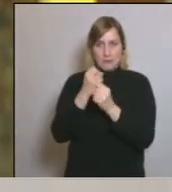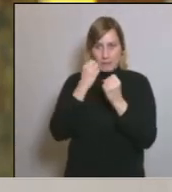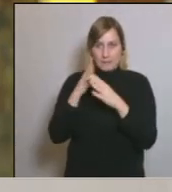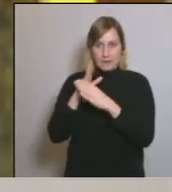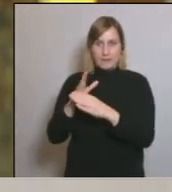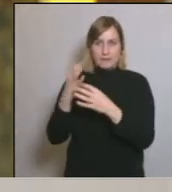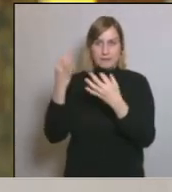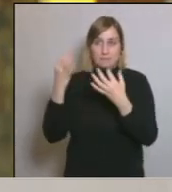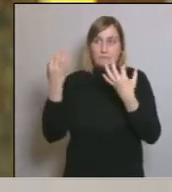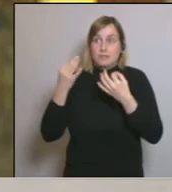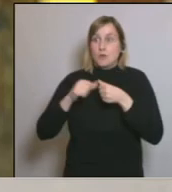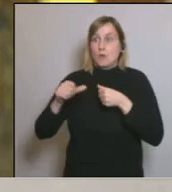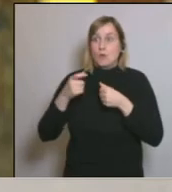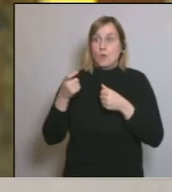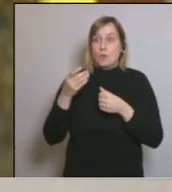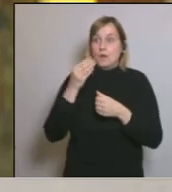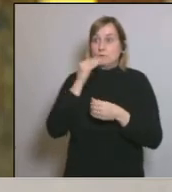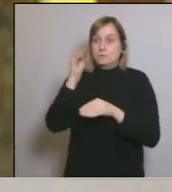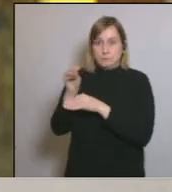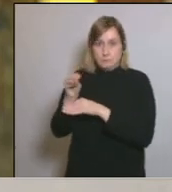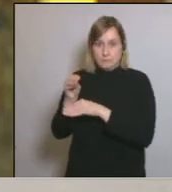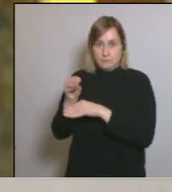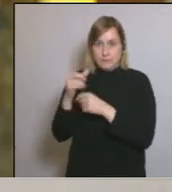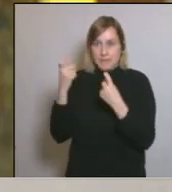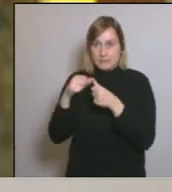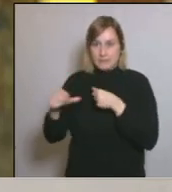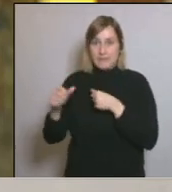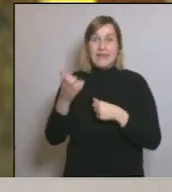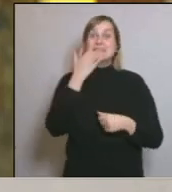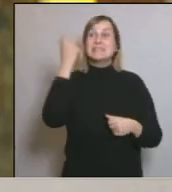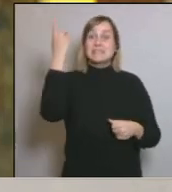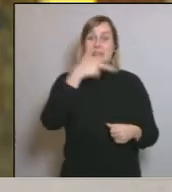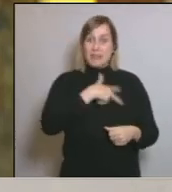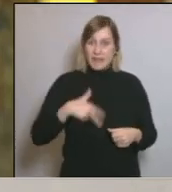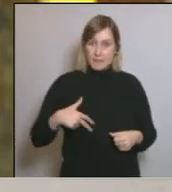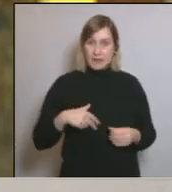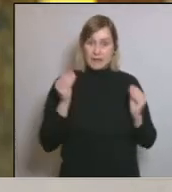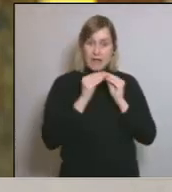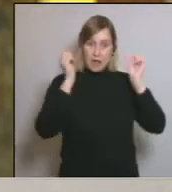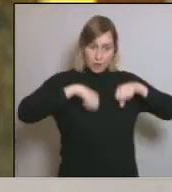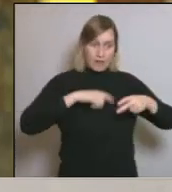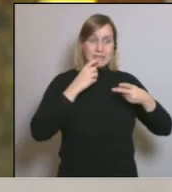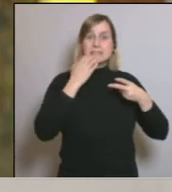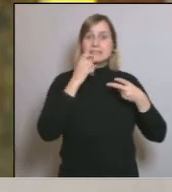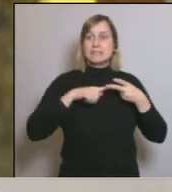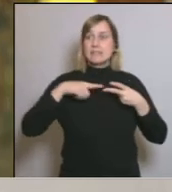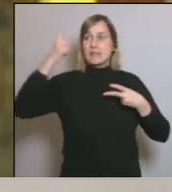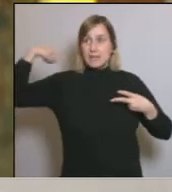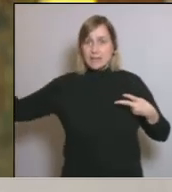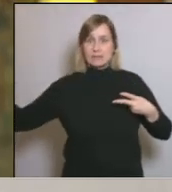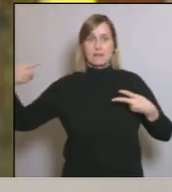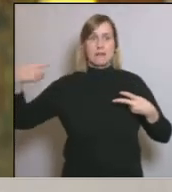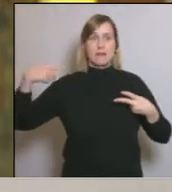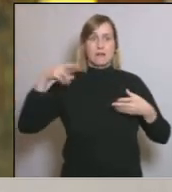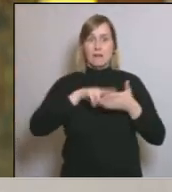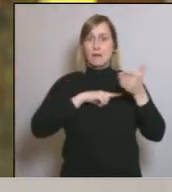els subsidis corresponents. A veure, si Dinamarca ha arribat a un acord, si Gran Bretanya farà un pagament de